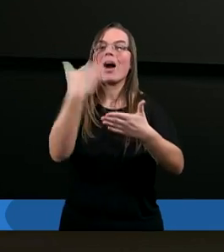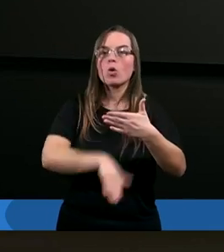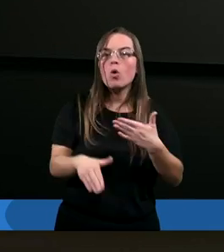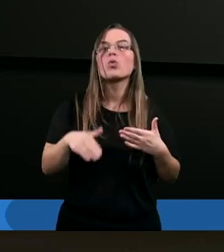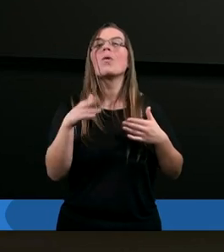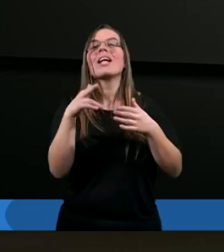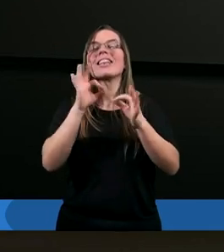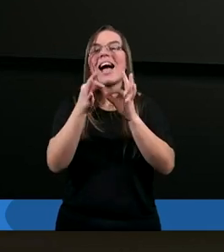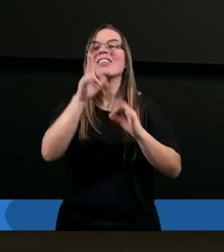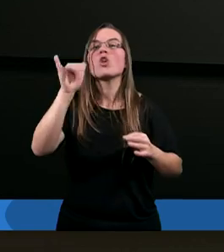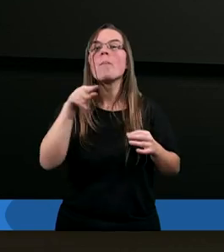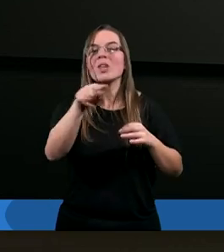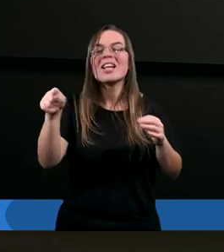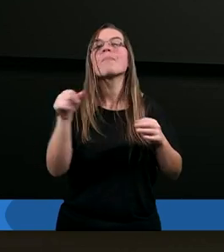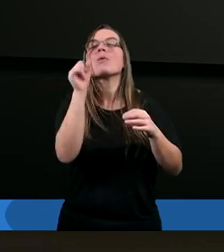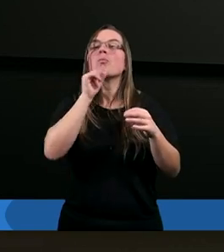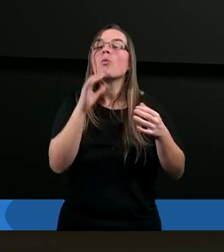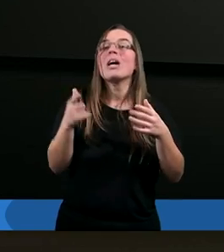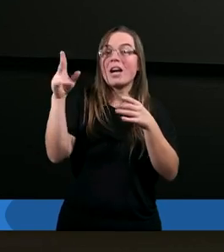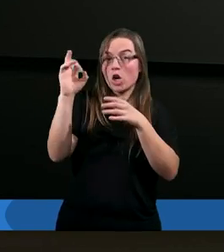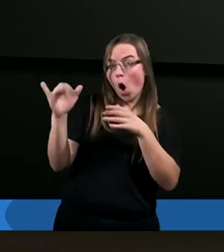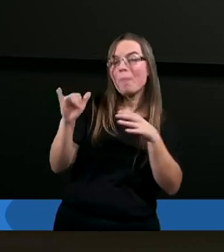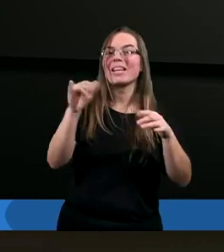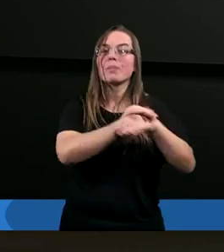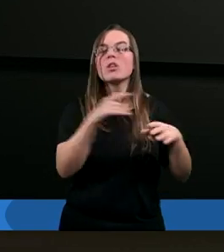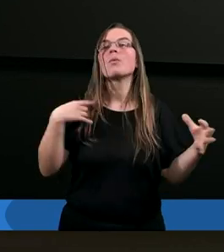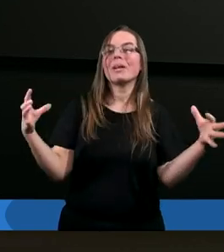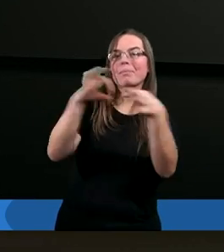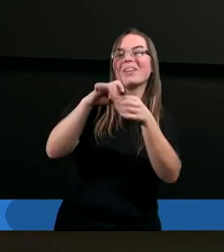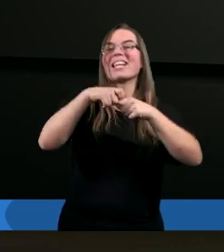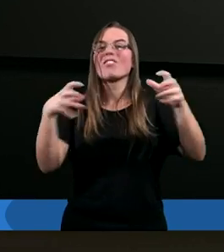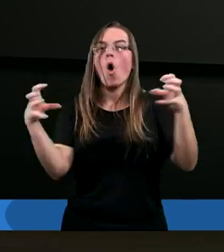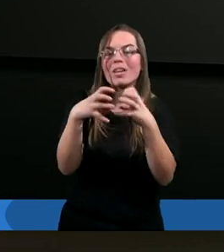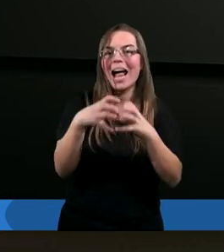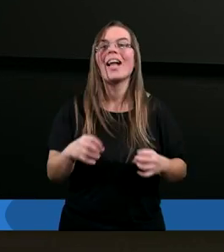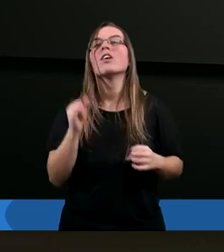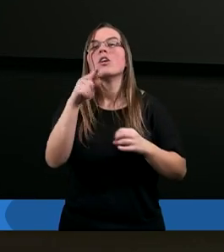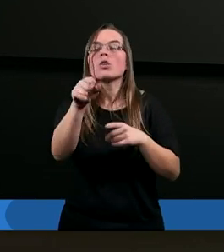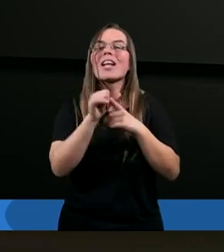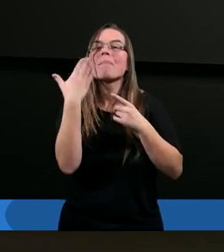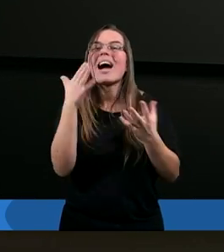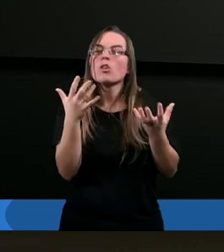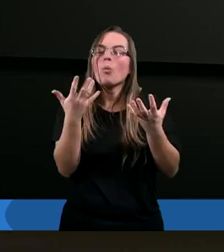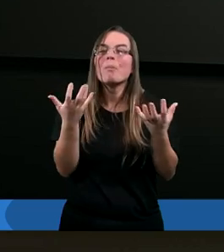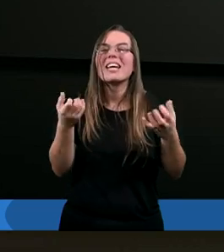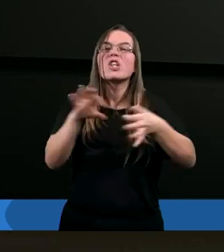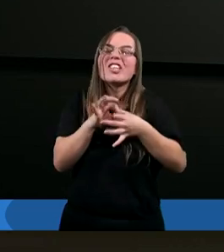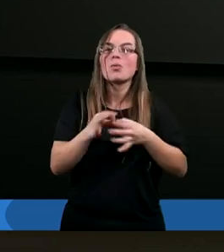karze Hiobowi się z nimi związać. To jest takie, wiecie, bardzo mesjanistyczne. Bo